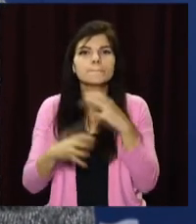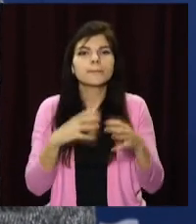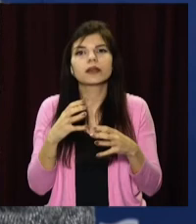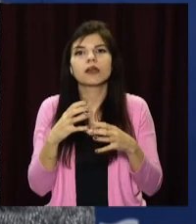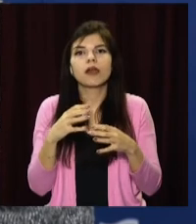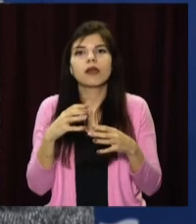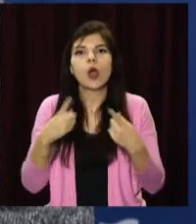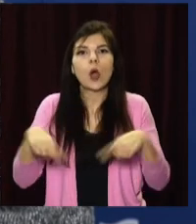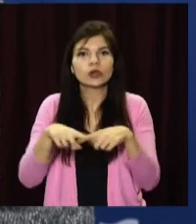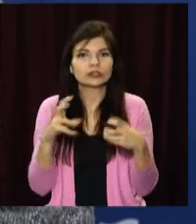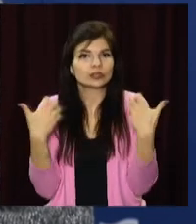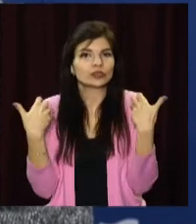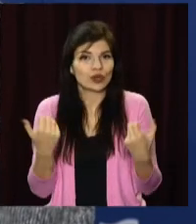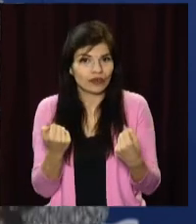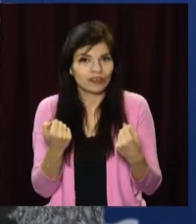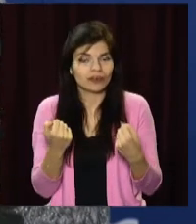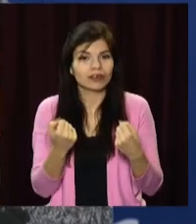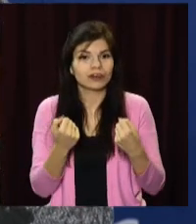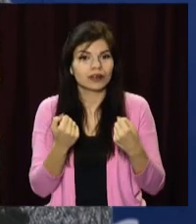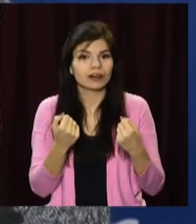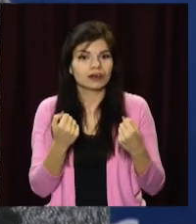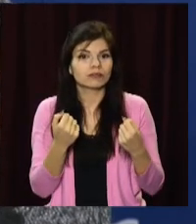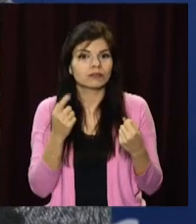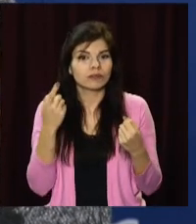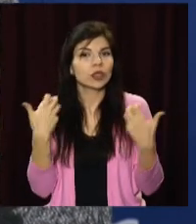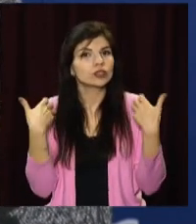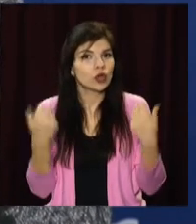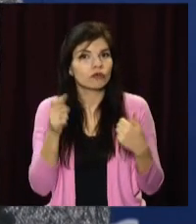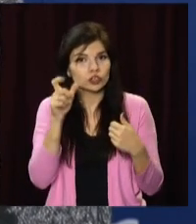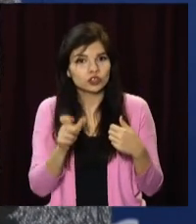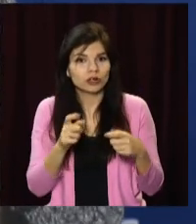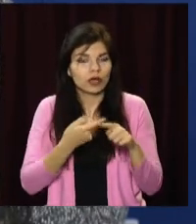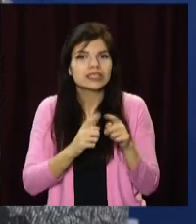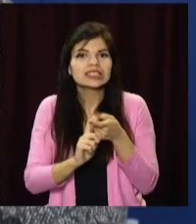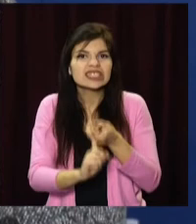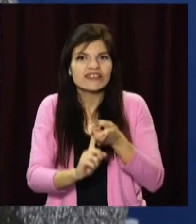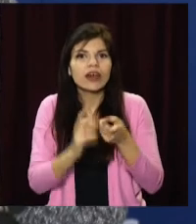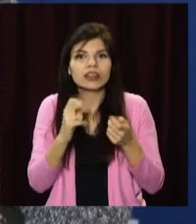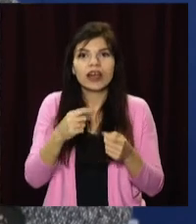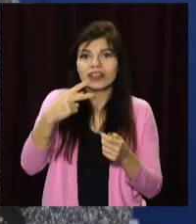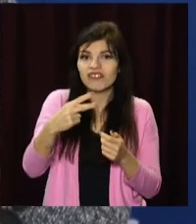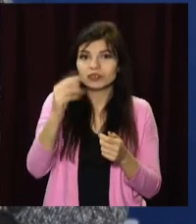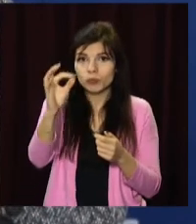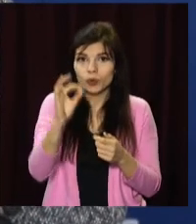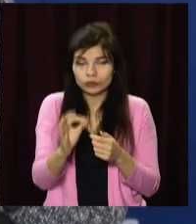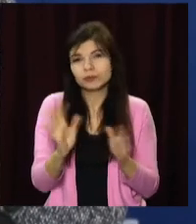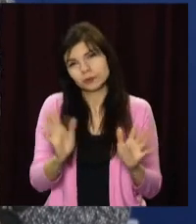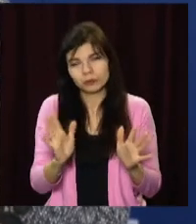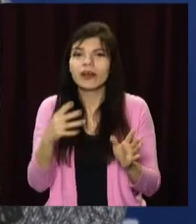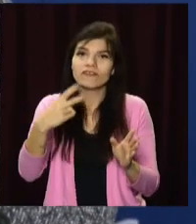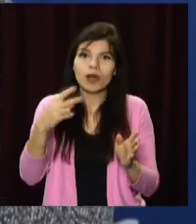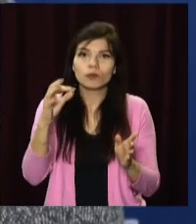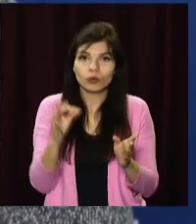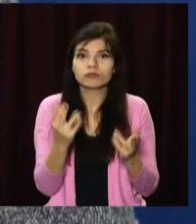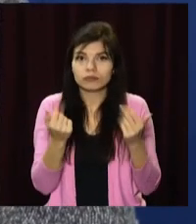експертов Всемирної організації здравоохранення, на самом деле здоров'я чоловіка, оно зависит